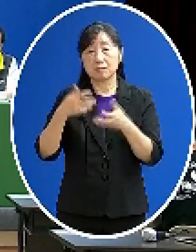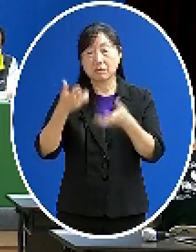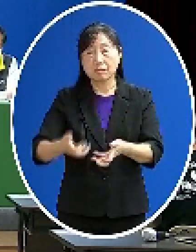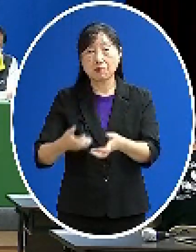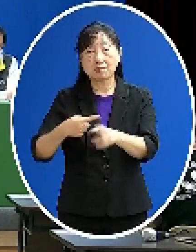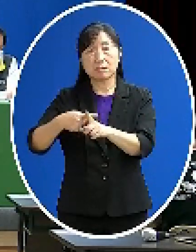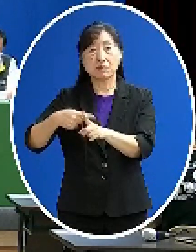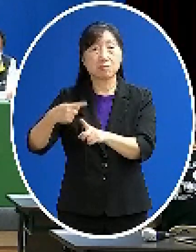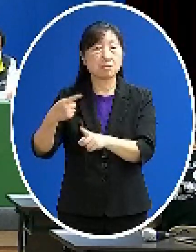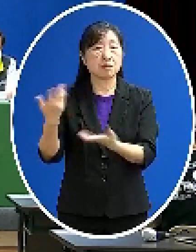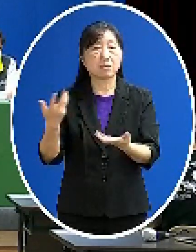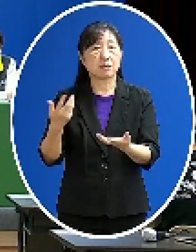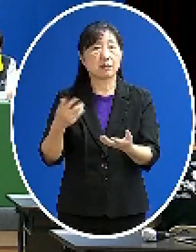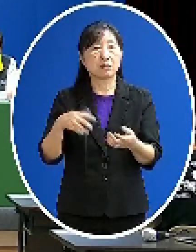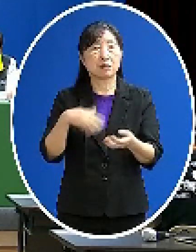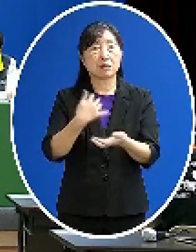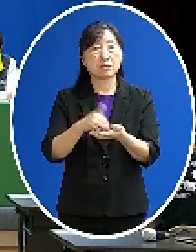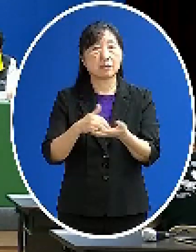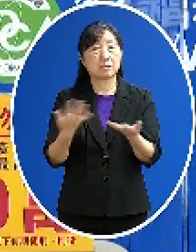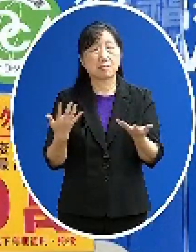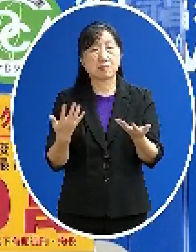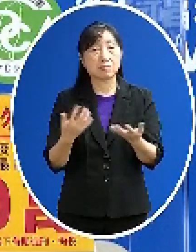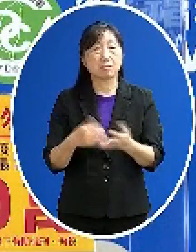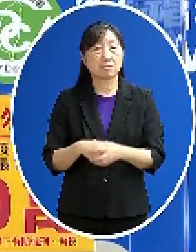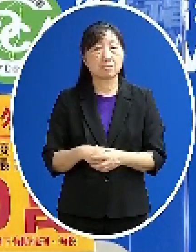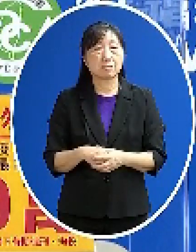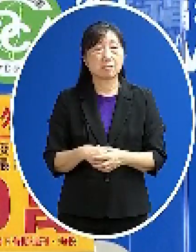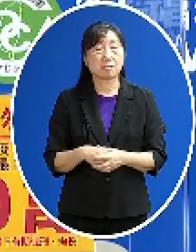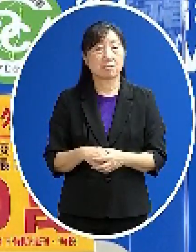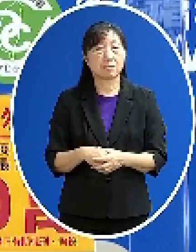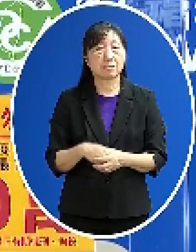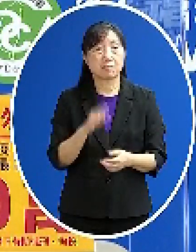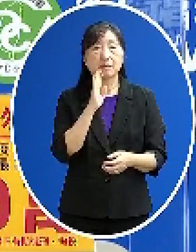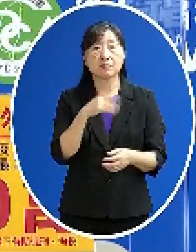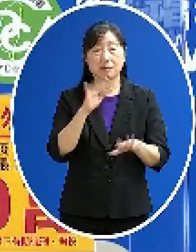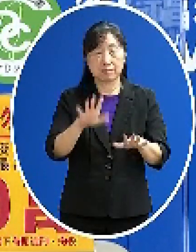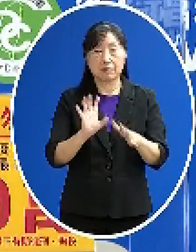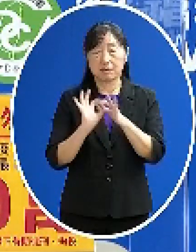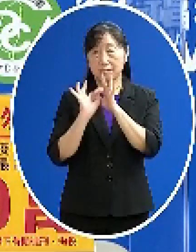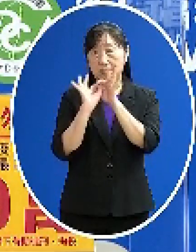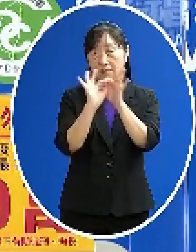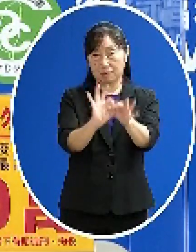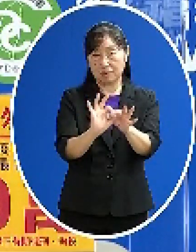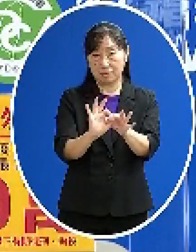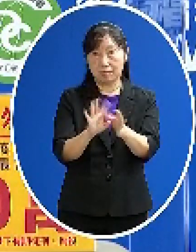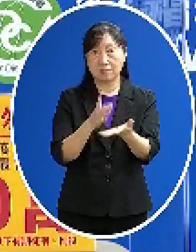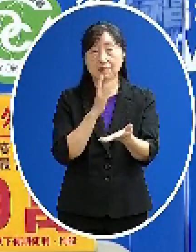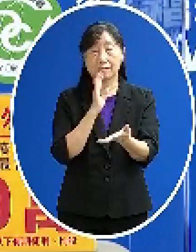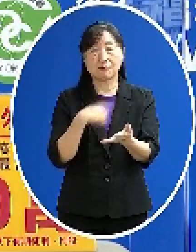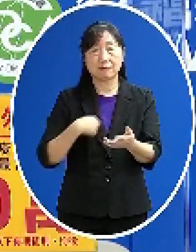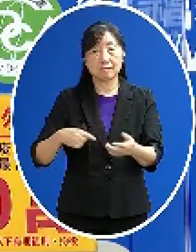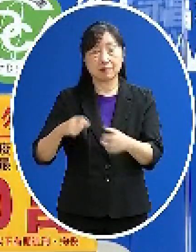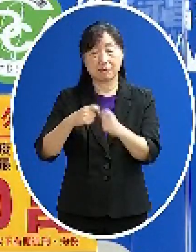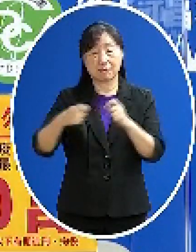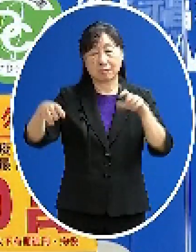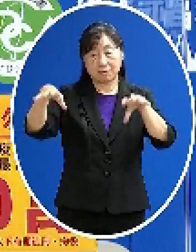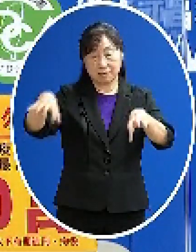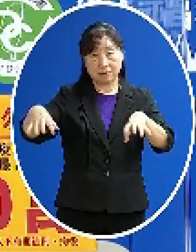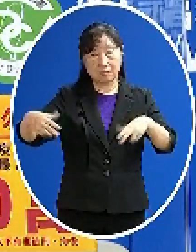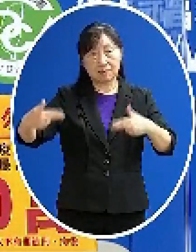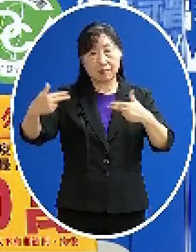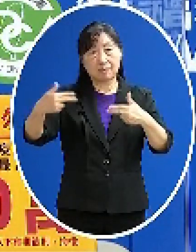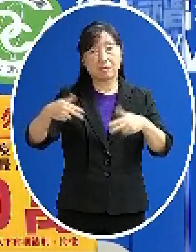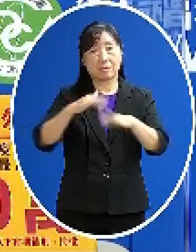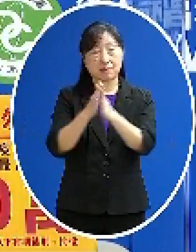有多少以上 謝謝那遠距持續推動中那我們會現在是要全面的來